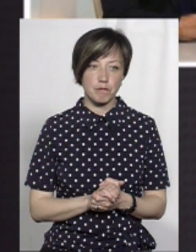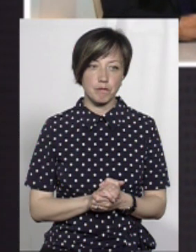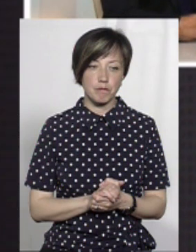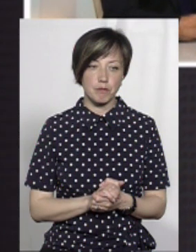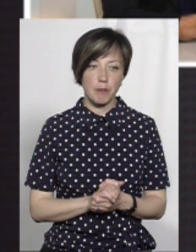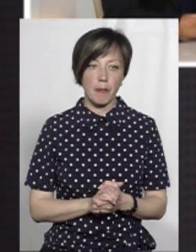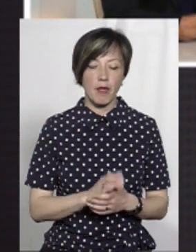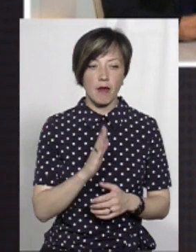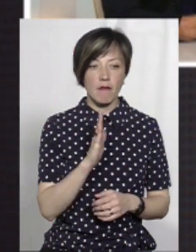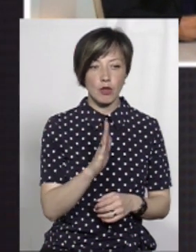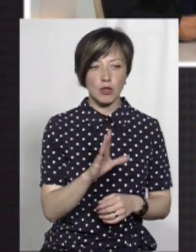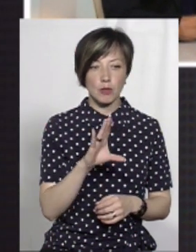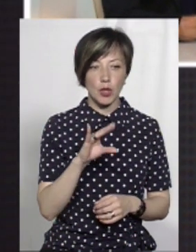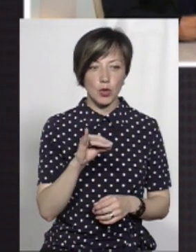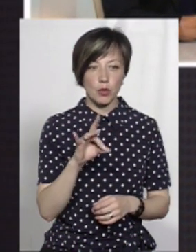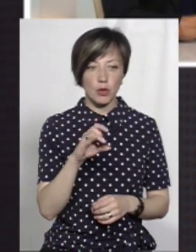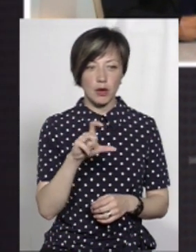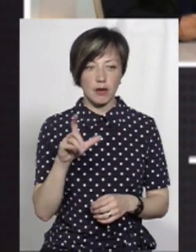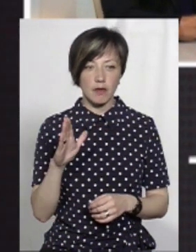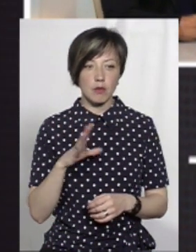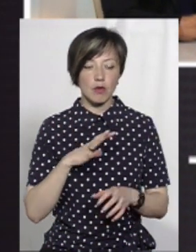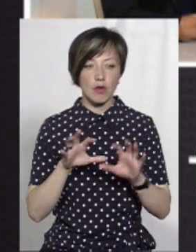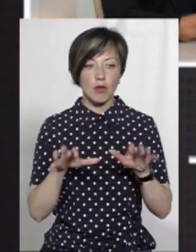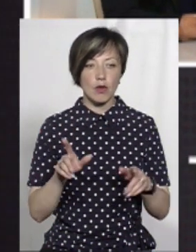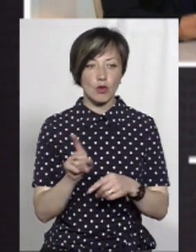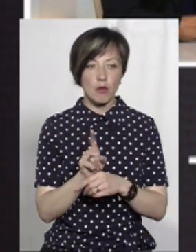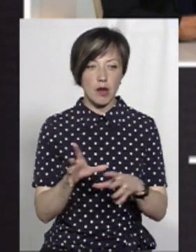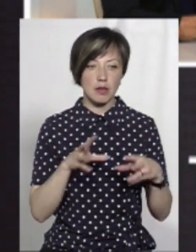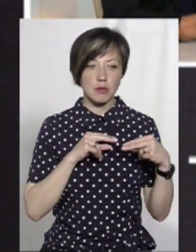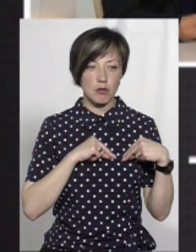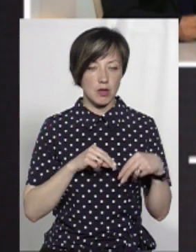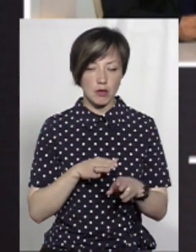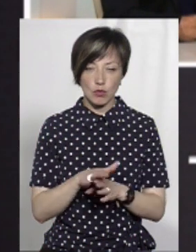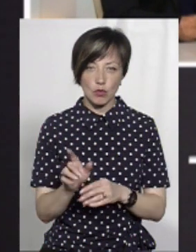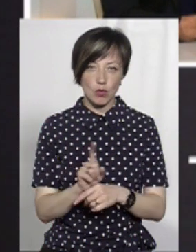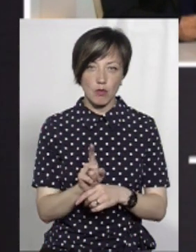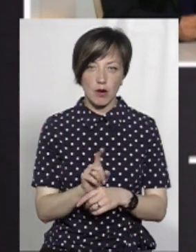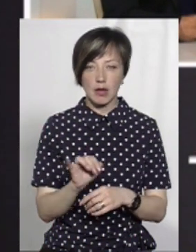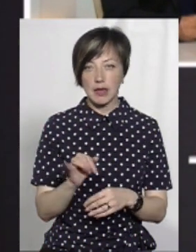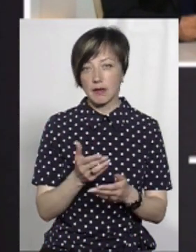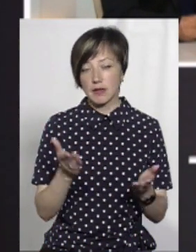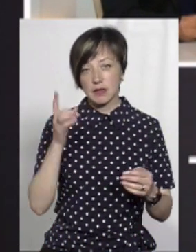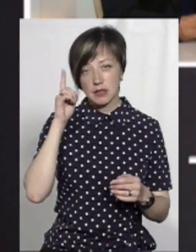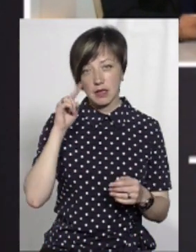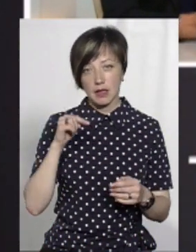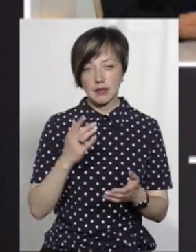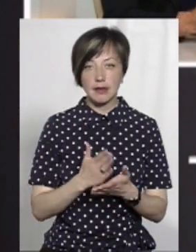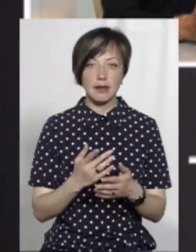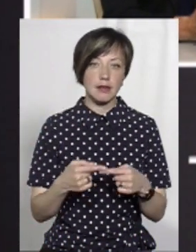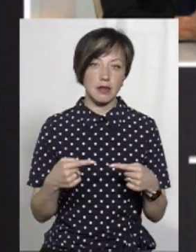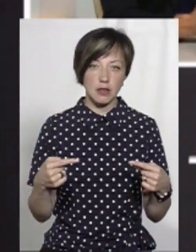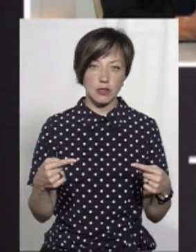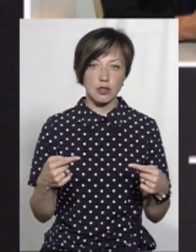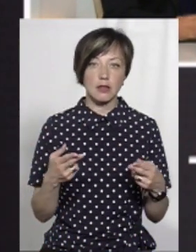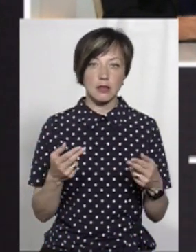який був представником громадської ради, був головою, і я хочу сказати, що у нас була нормальна співпраця, абсолютно нормальна. І ви знаєте, є речі,